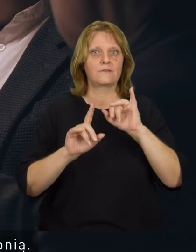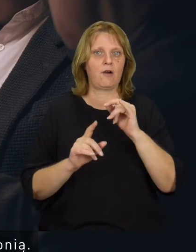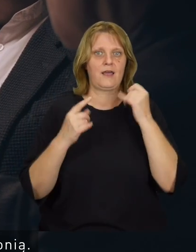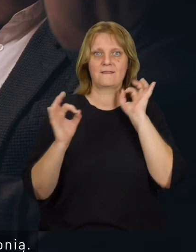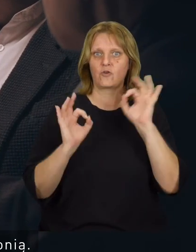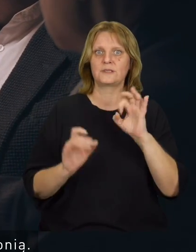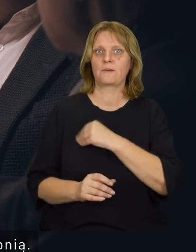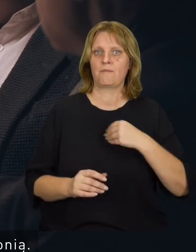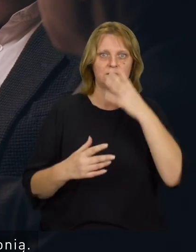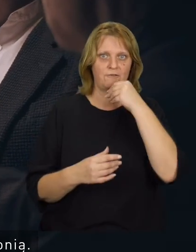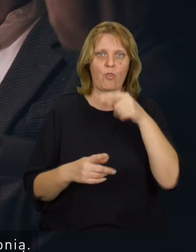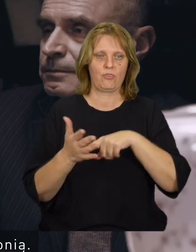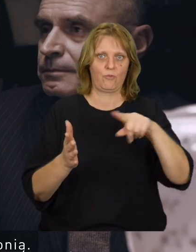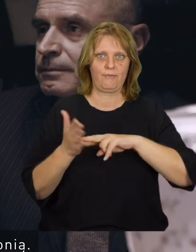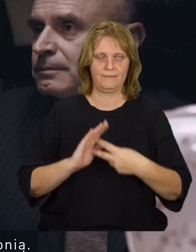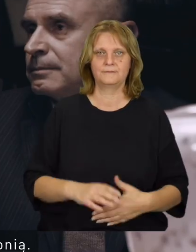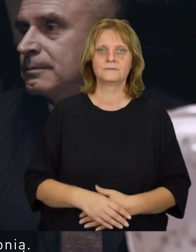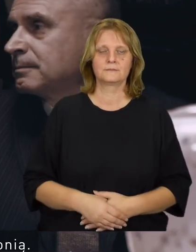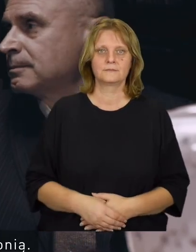o tym, co się w Polsce dzieje, jest naszą bronią.